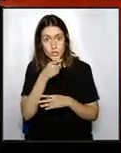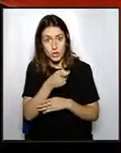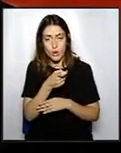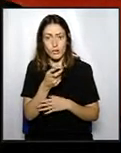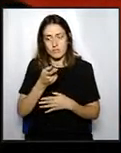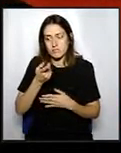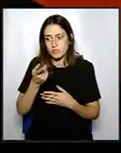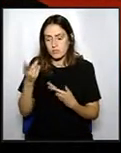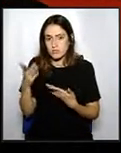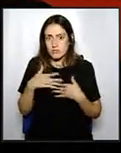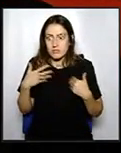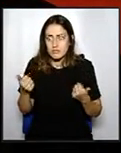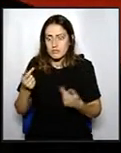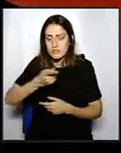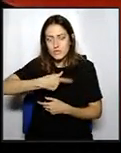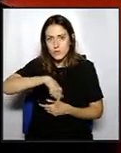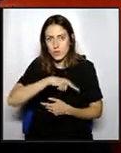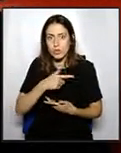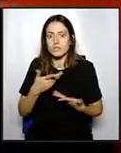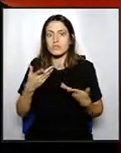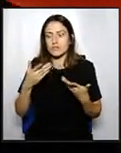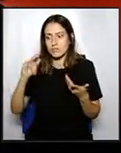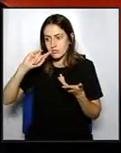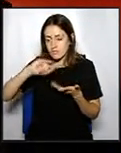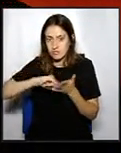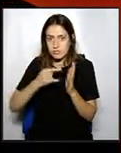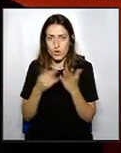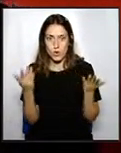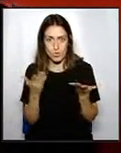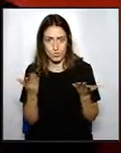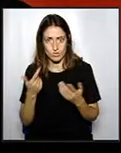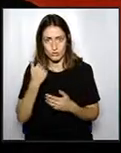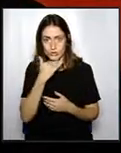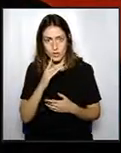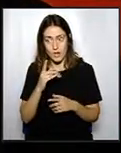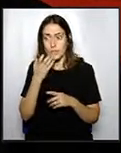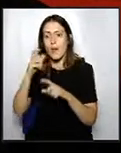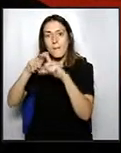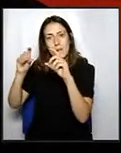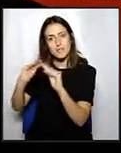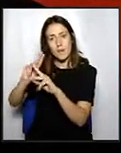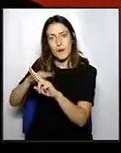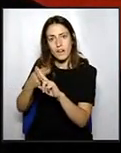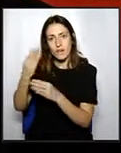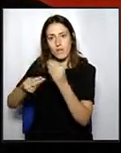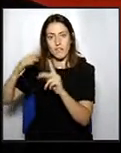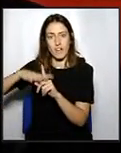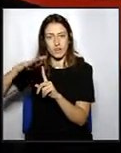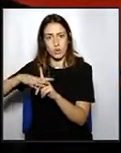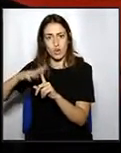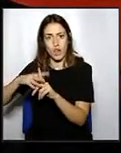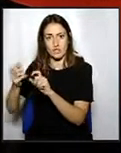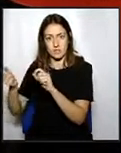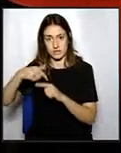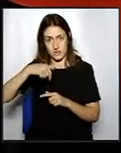donarà a entendre vostè com nosaltres podíem saber si una empresa del seu marit estava fent factures aquí